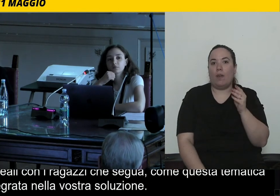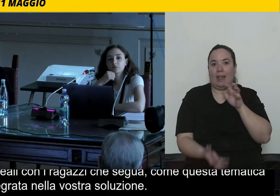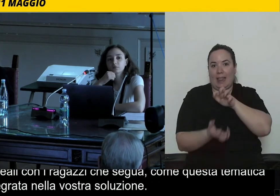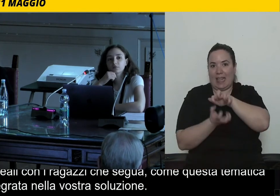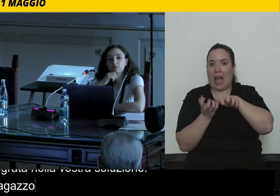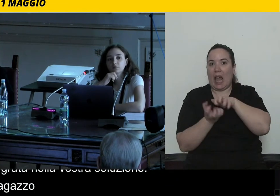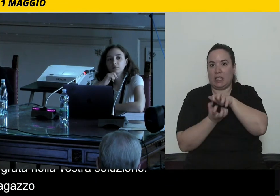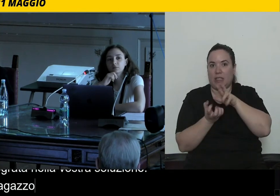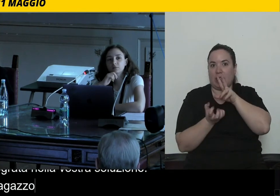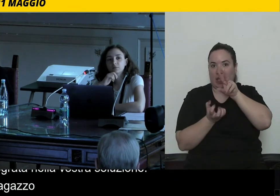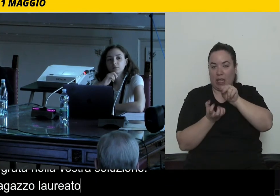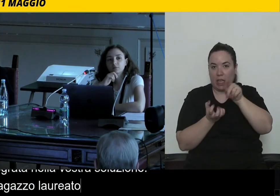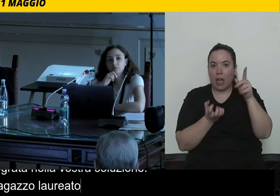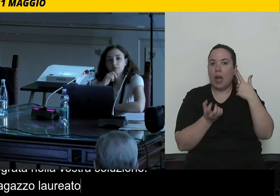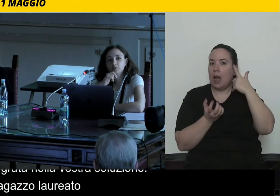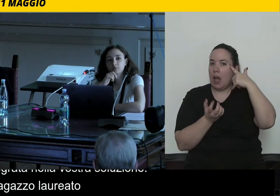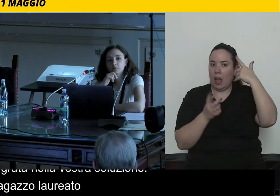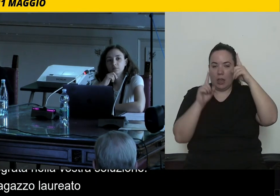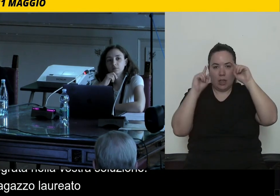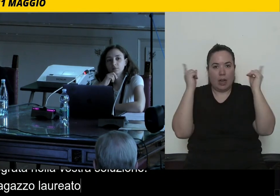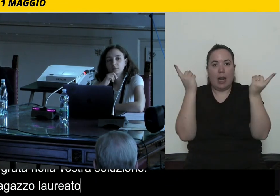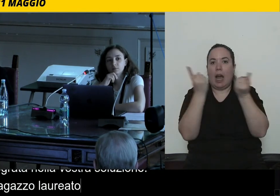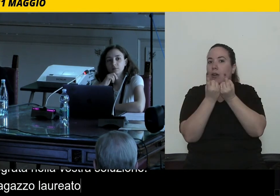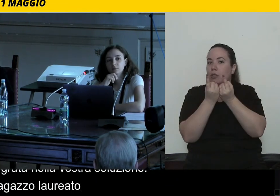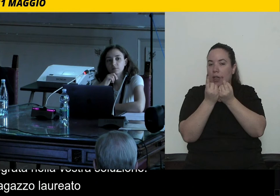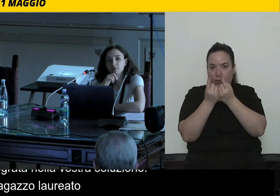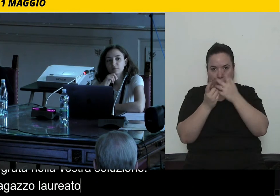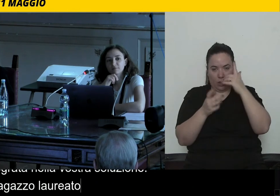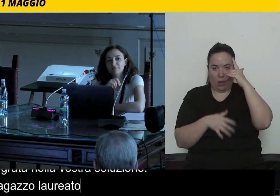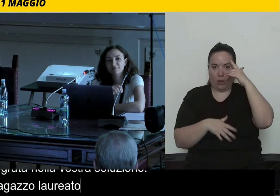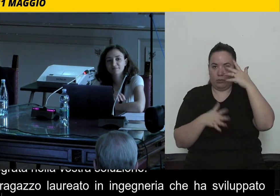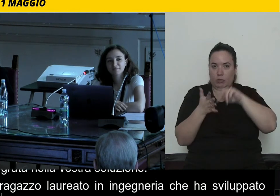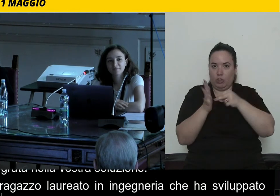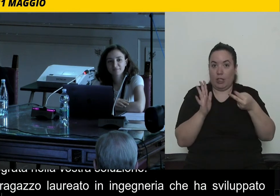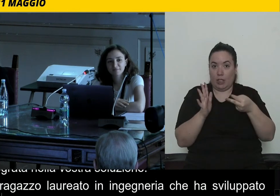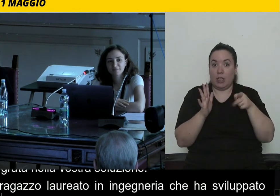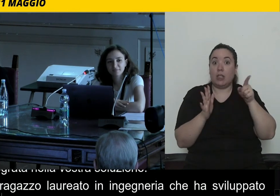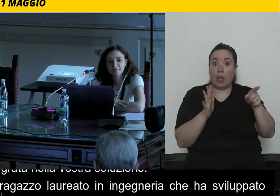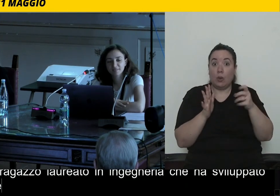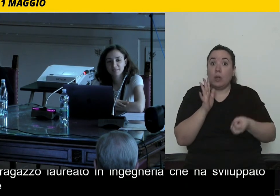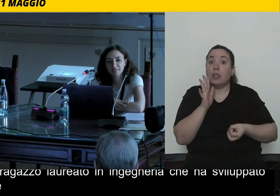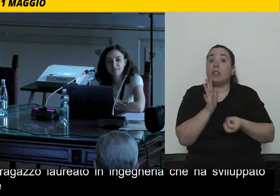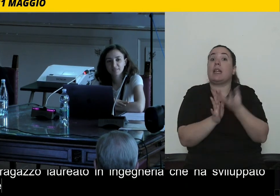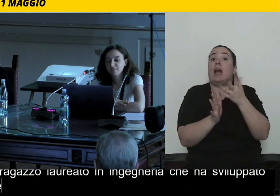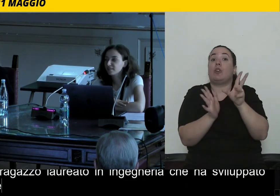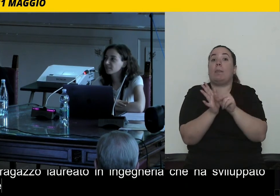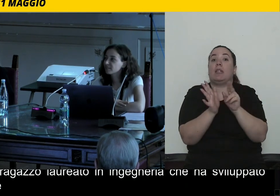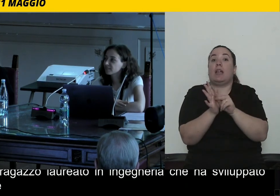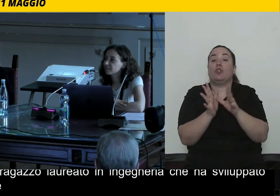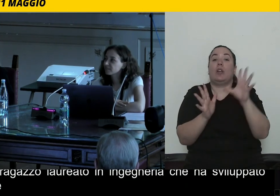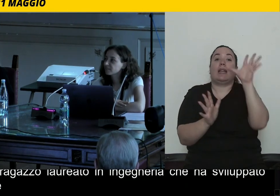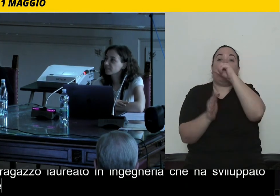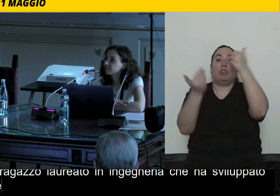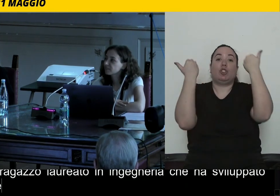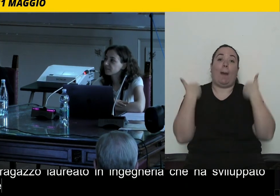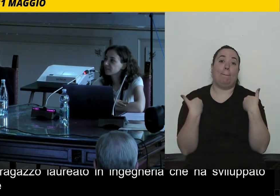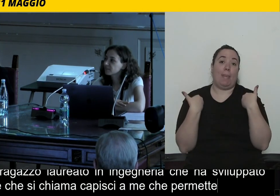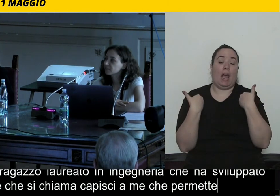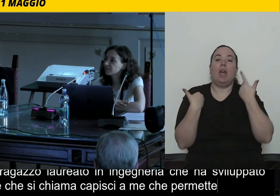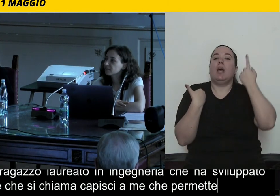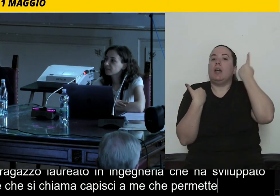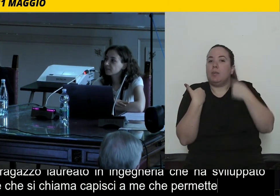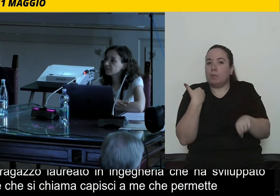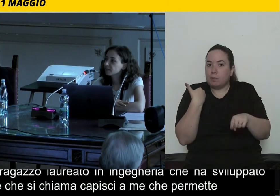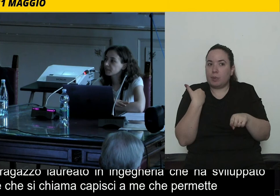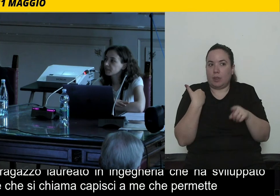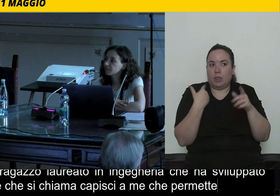sviluppato un'applicazione, che si chiama Capisce a me, che permette di interagire per